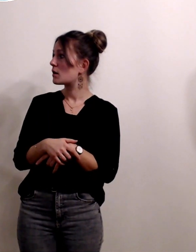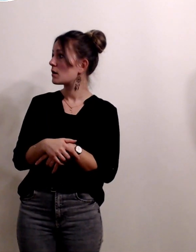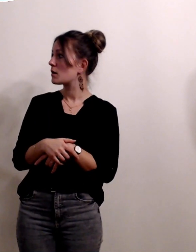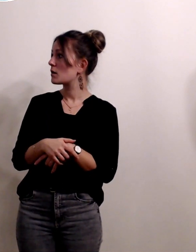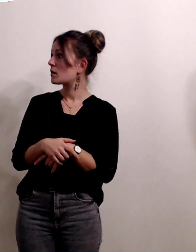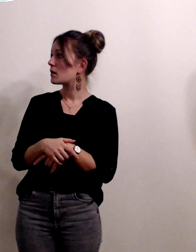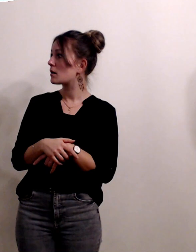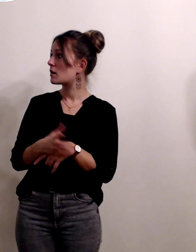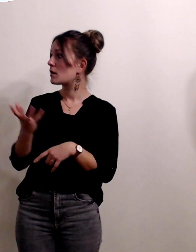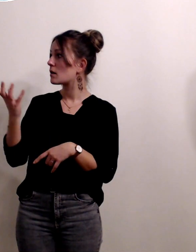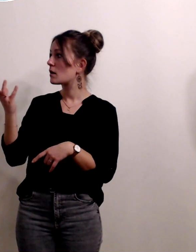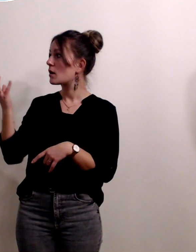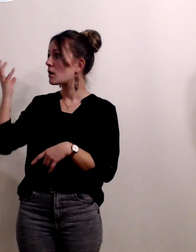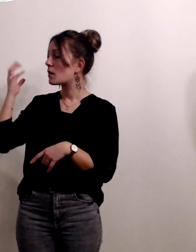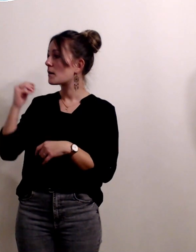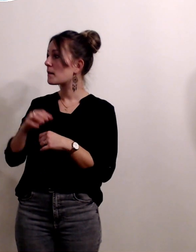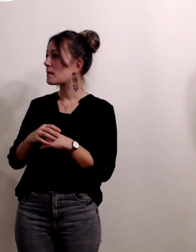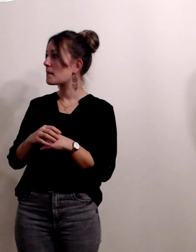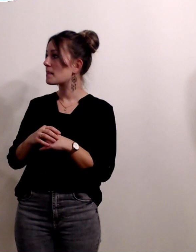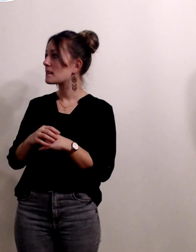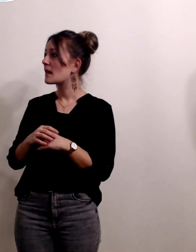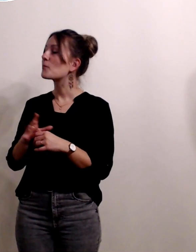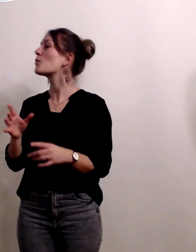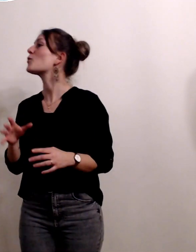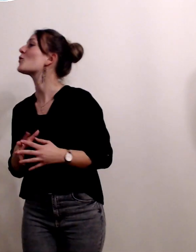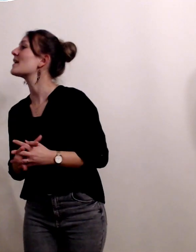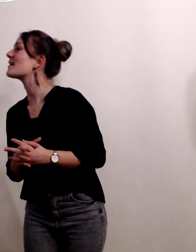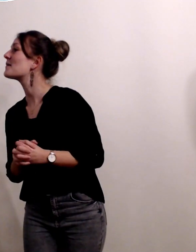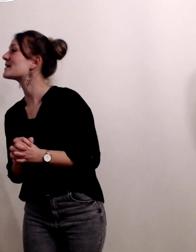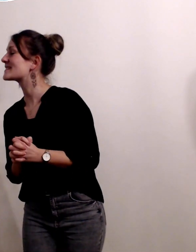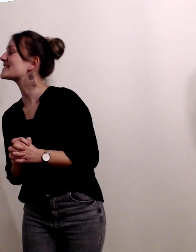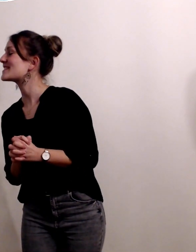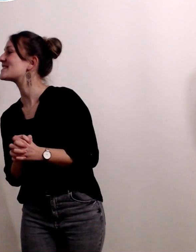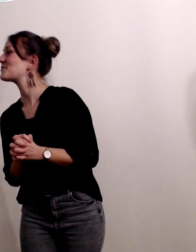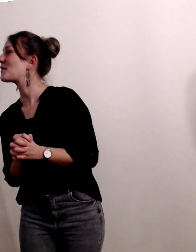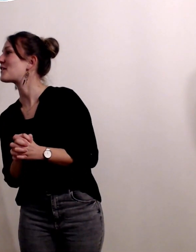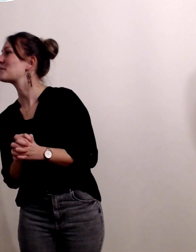Asinon alors je suis désolé je n pas compris